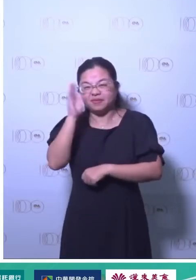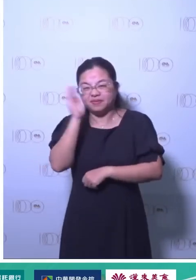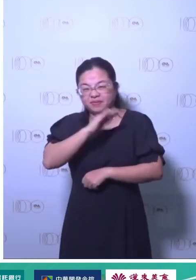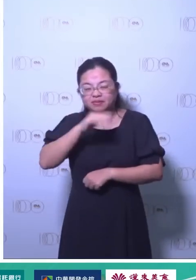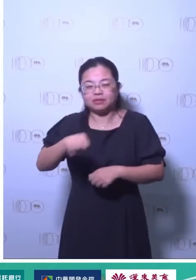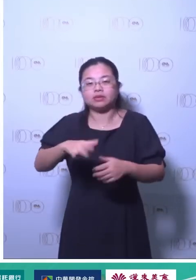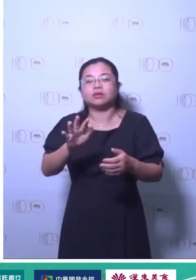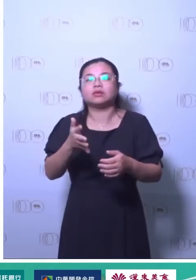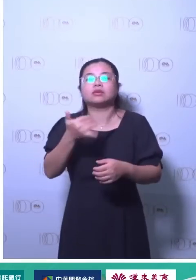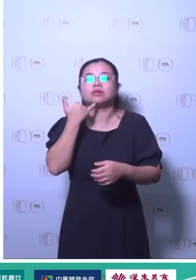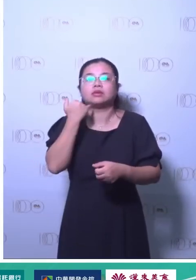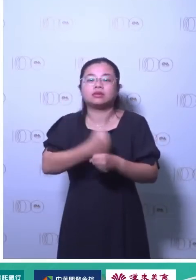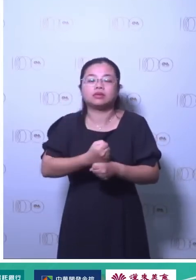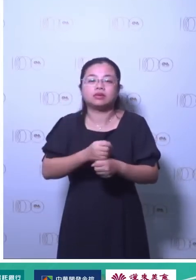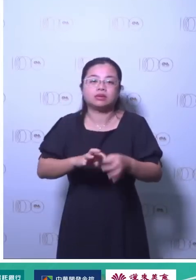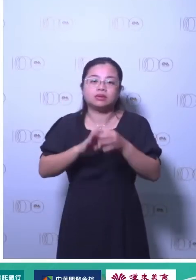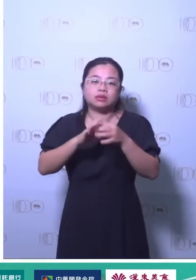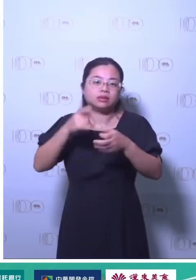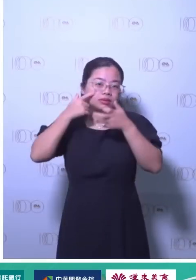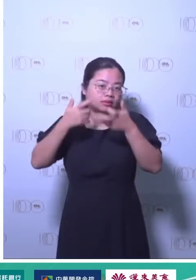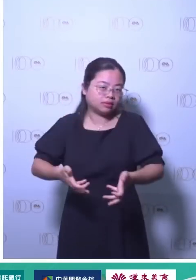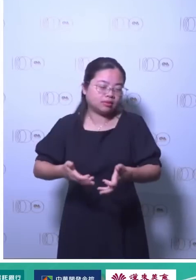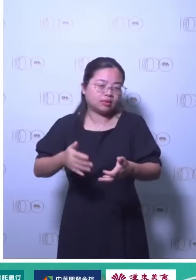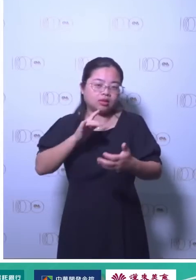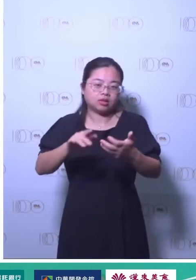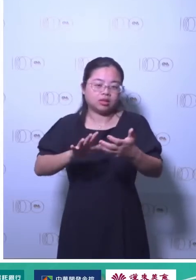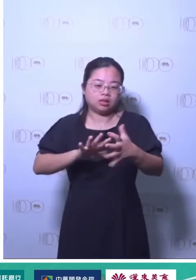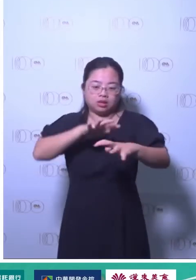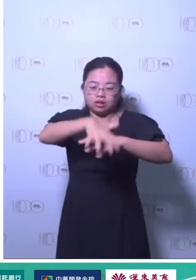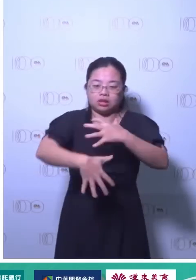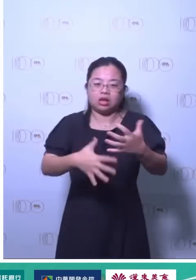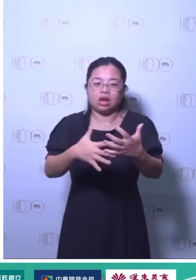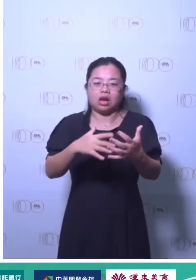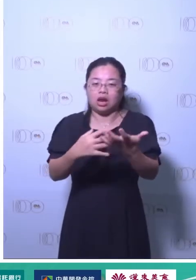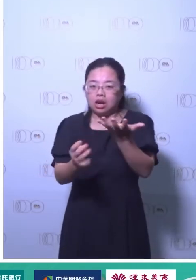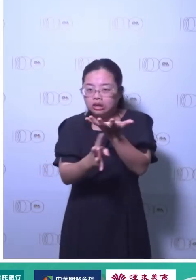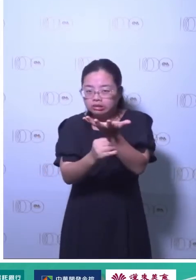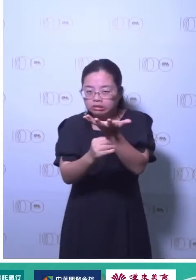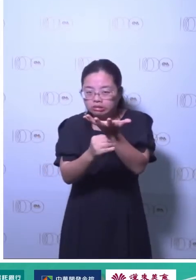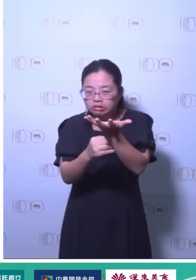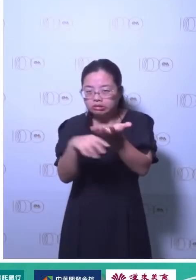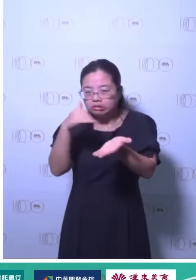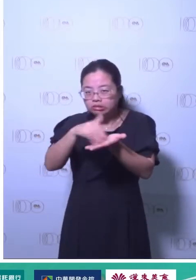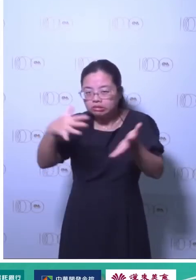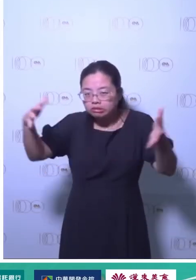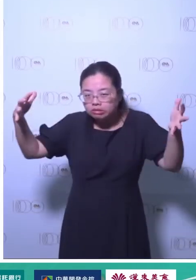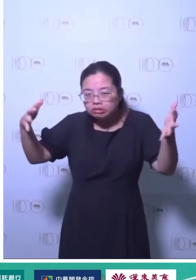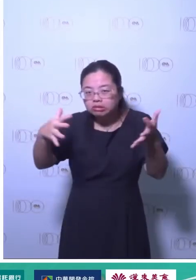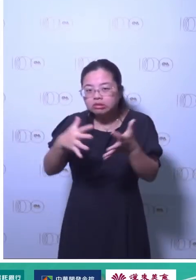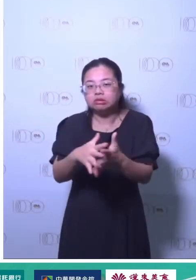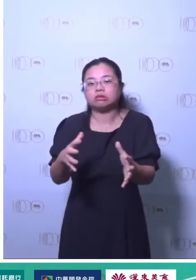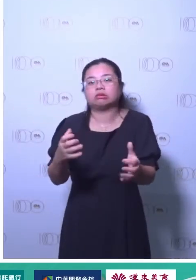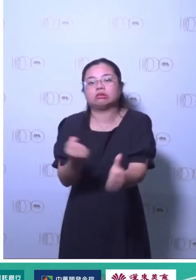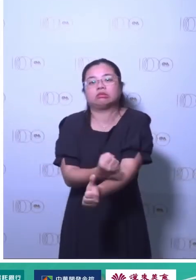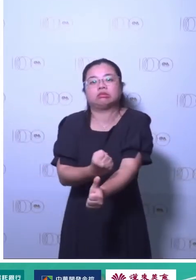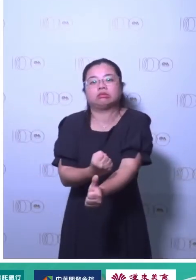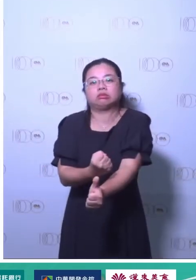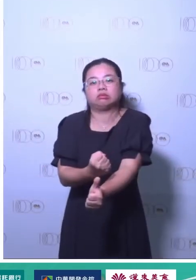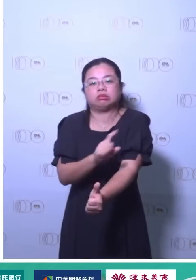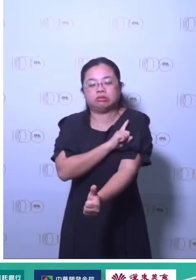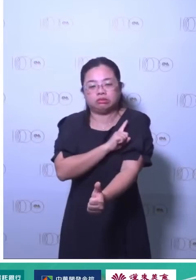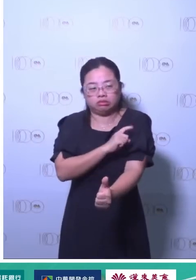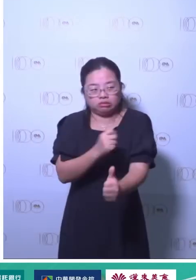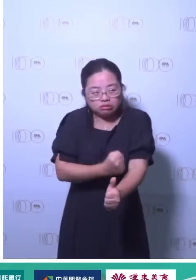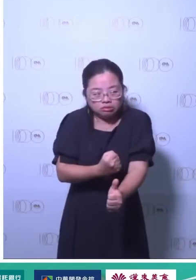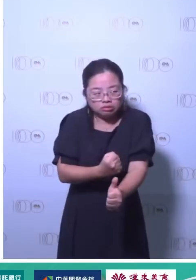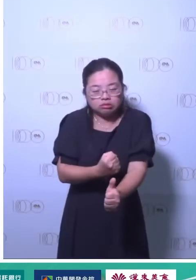但是温知气体没有差它的关键是那个总量也因为这样所以探权或者是探交易